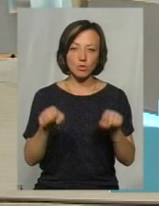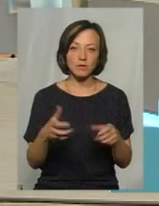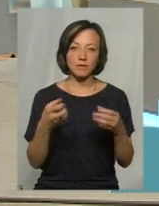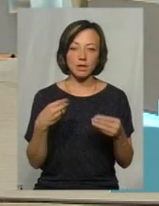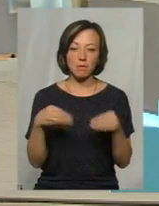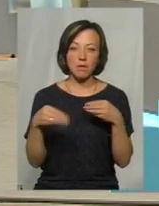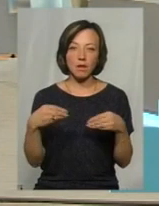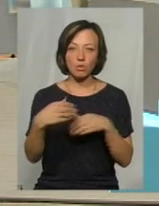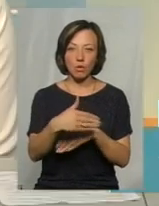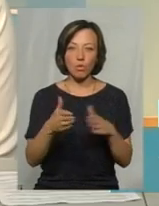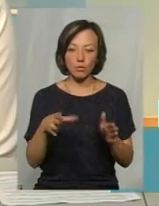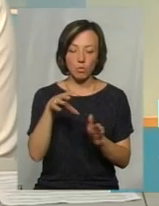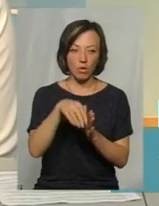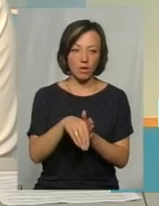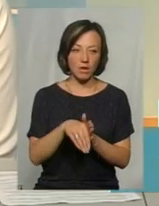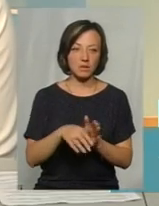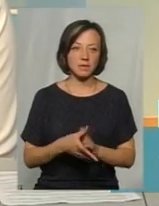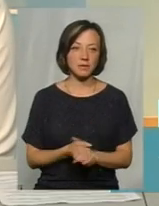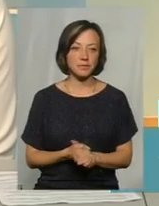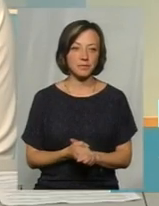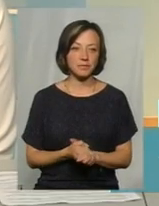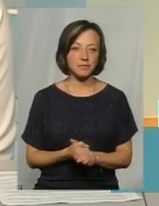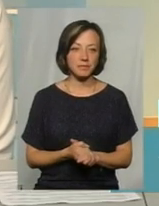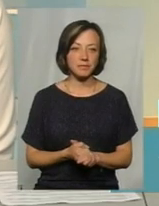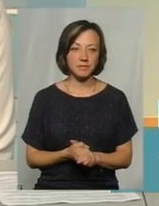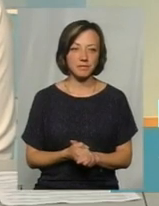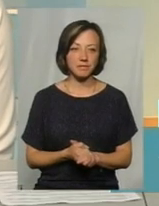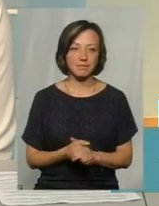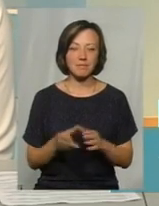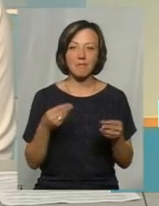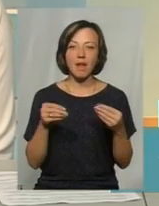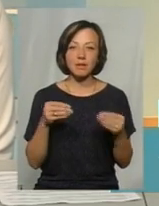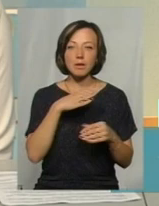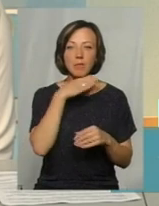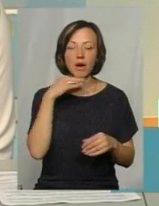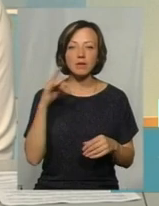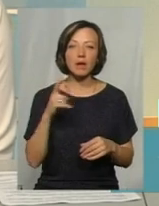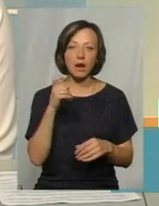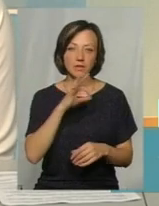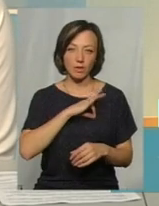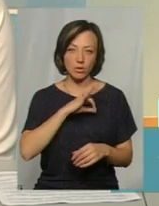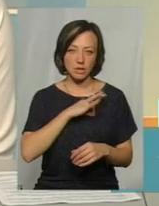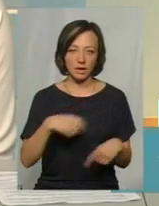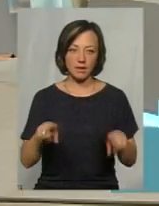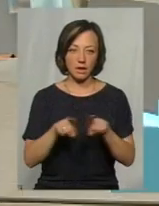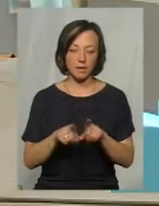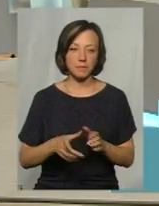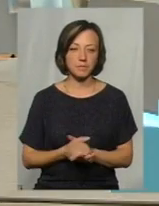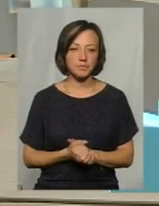пластикову коробочку покласти. Пластик, ну, хоча пластик багаторазового використання такий.